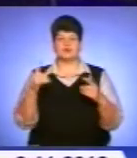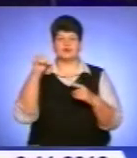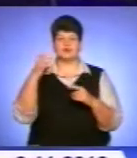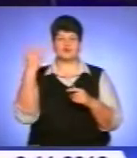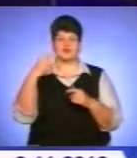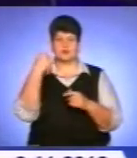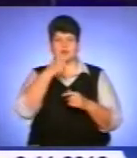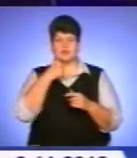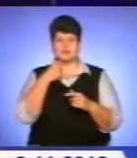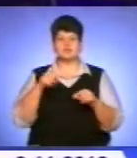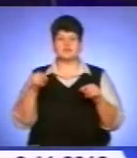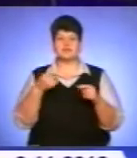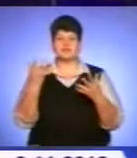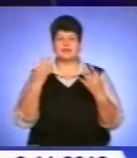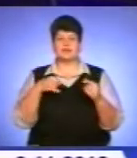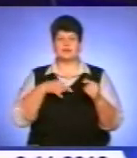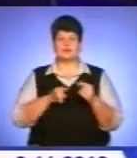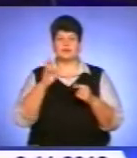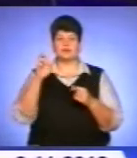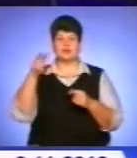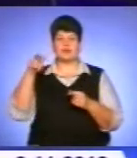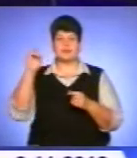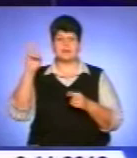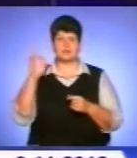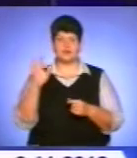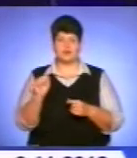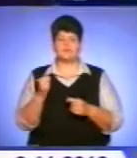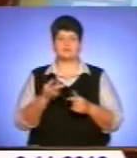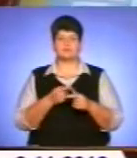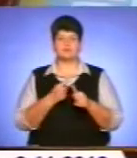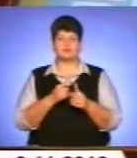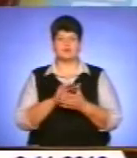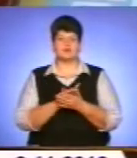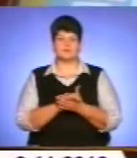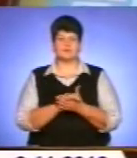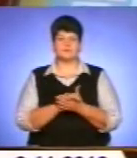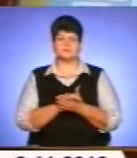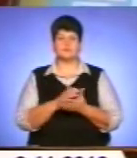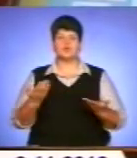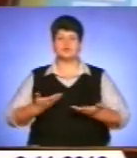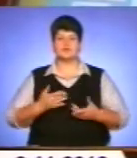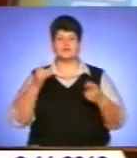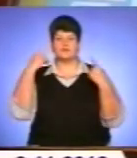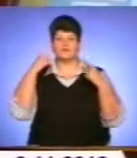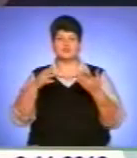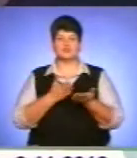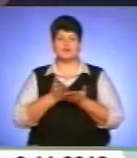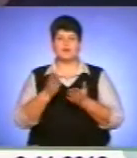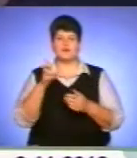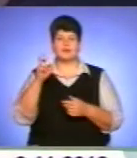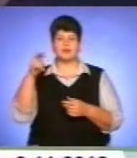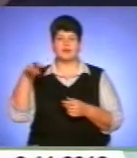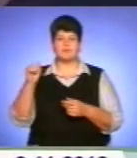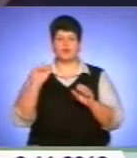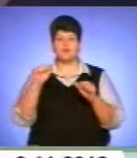Богдана Лепкого. Ознайомились з виставкою і наші кореспонденти. Про життєвий і творчий шлях Богдана Лепкого можна